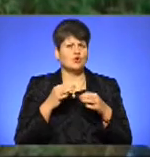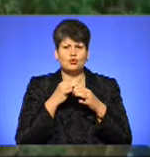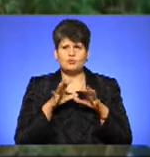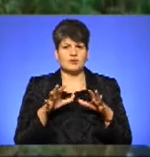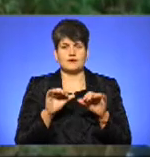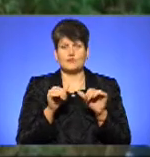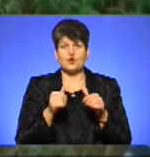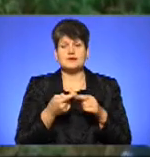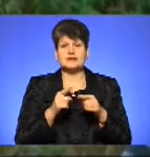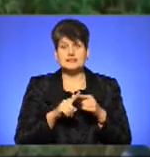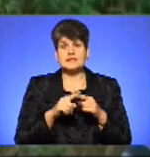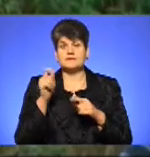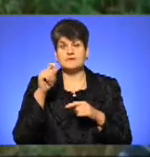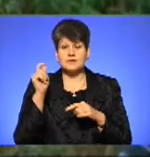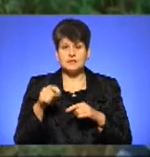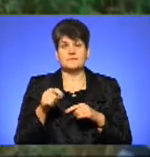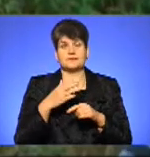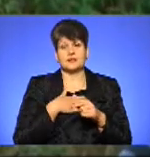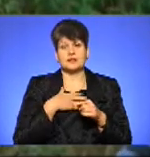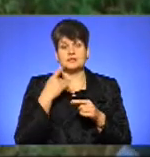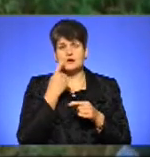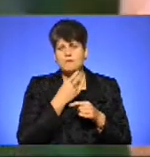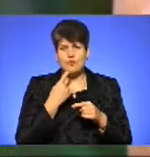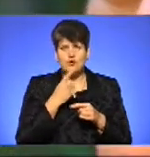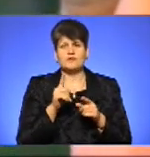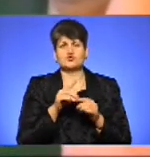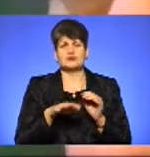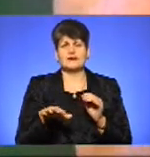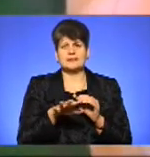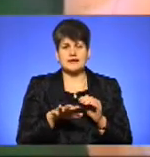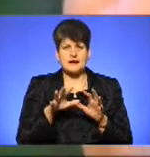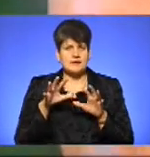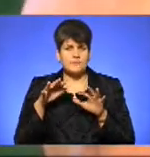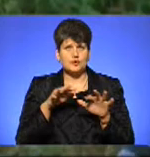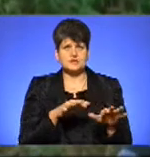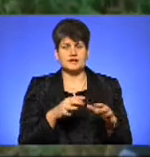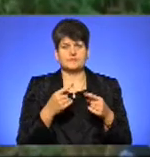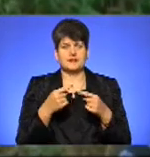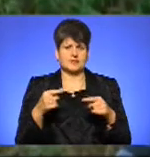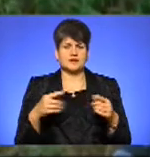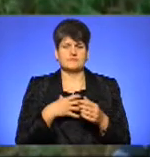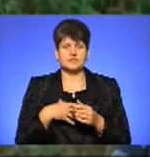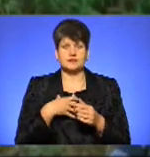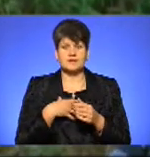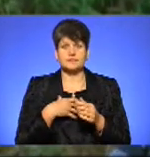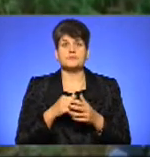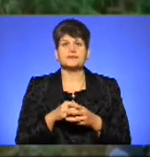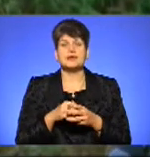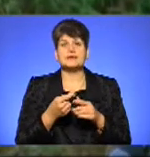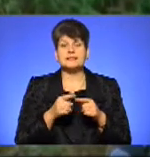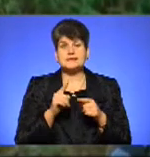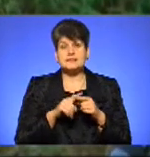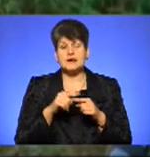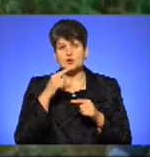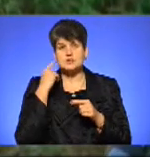для нас що мова, що територіальні посягання, чи ефір, вона дуже важлива. Що таке російська мова? Це продукт, де